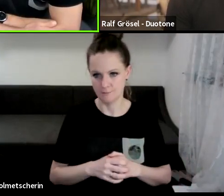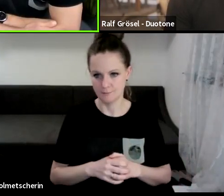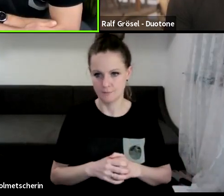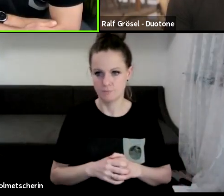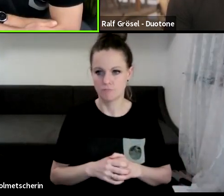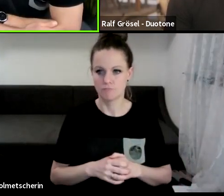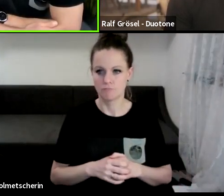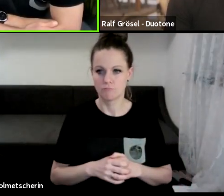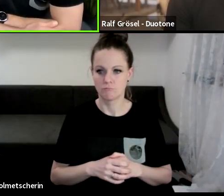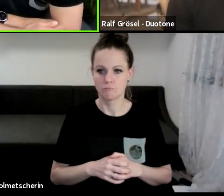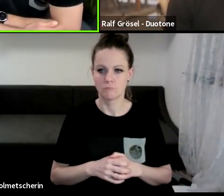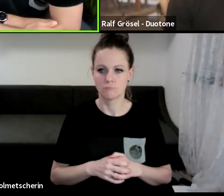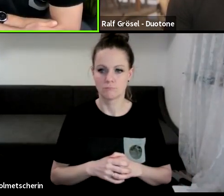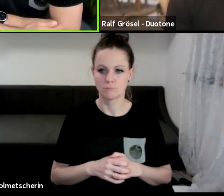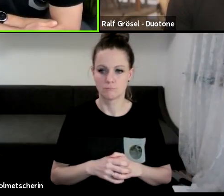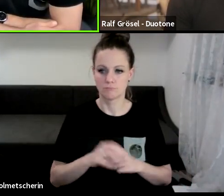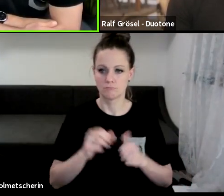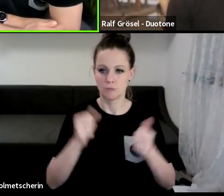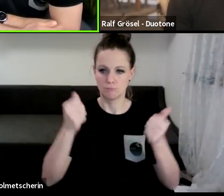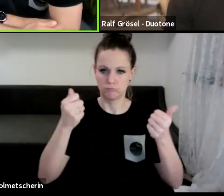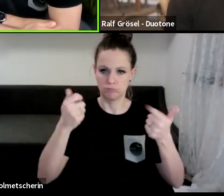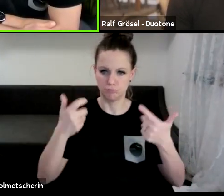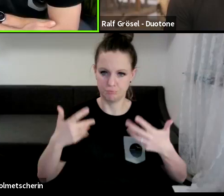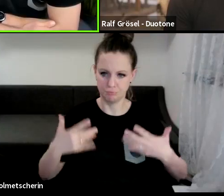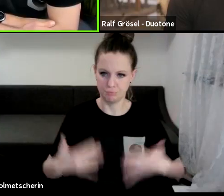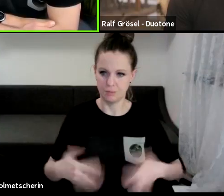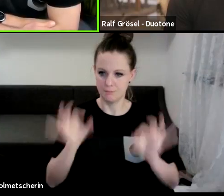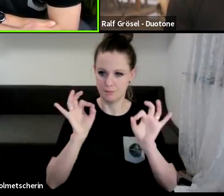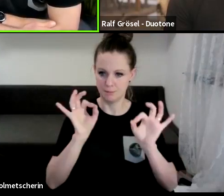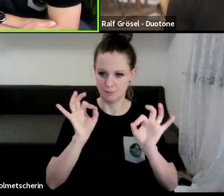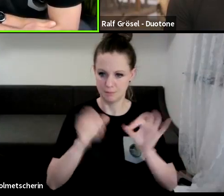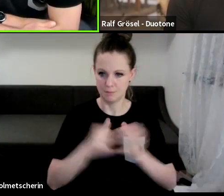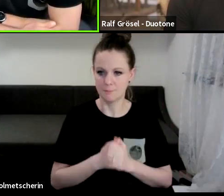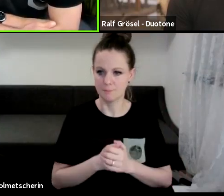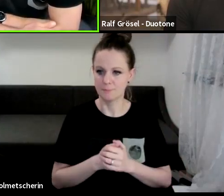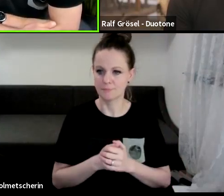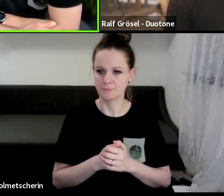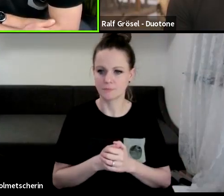genau, vielleicht schreibt es mal perfekt. Genau, Niklas schreibt, der hört uns schon. Alles gut.